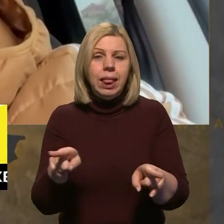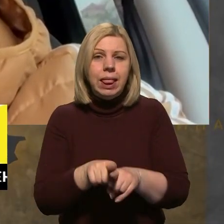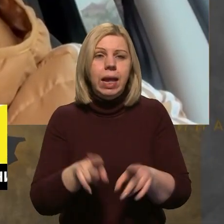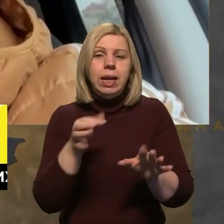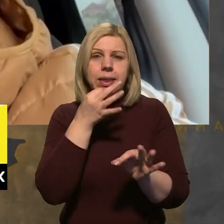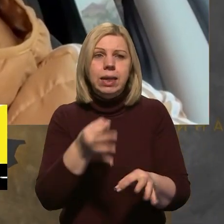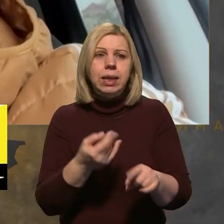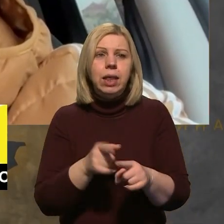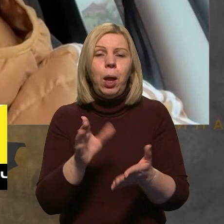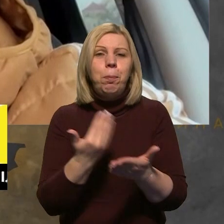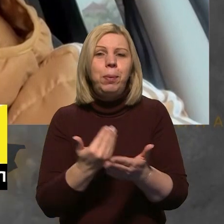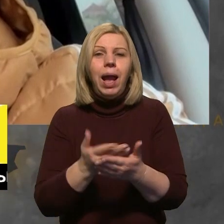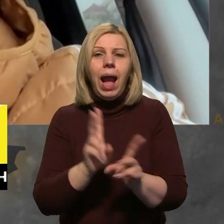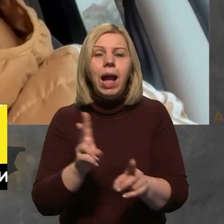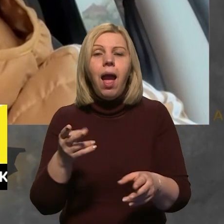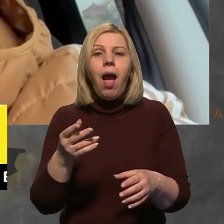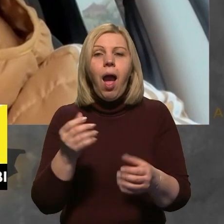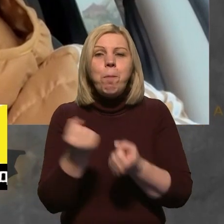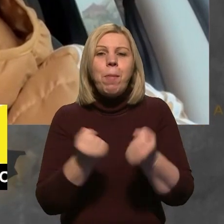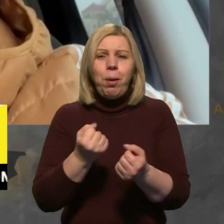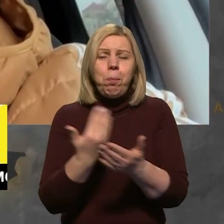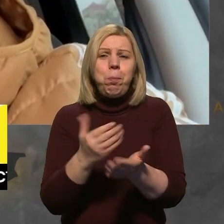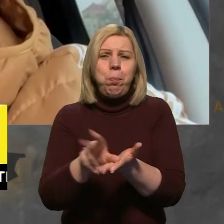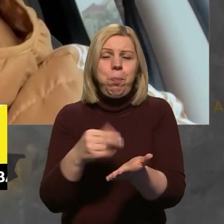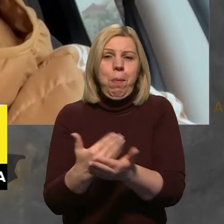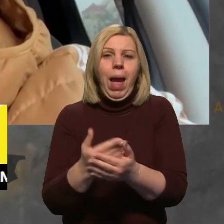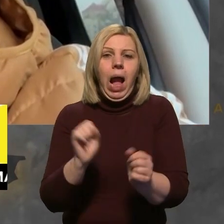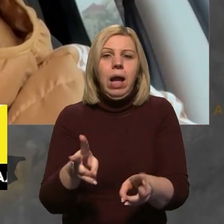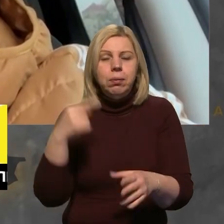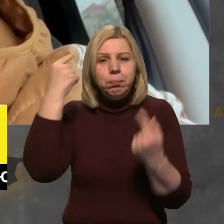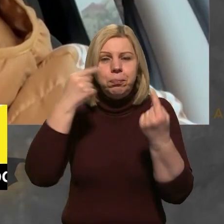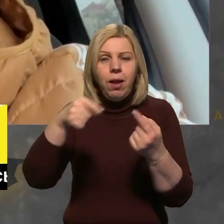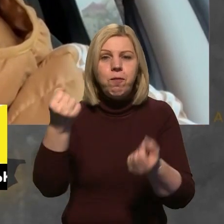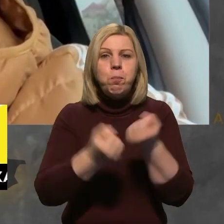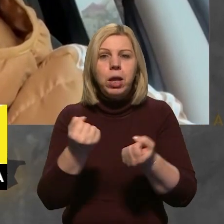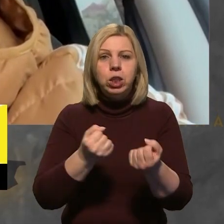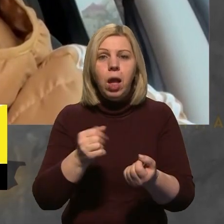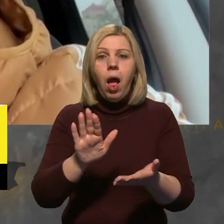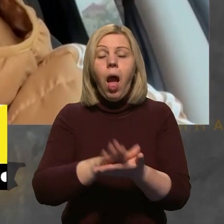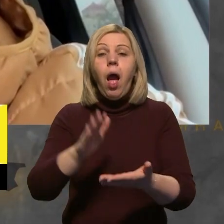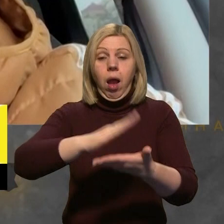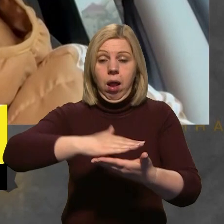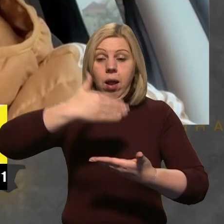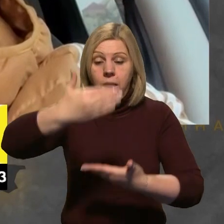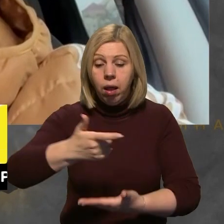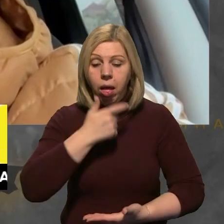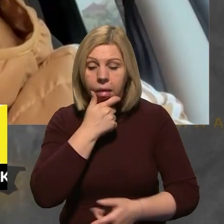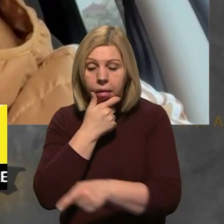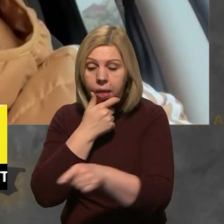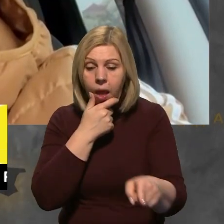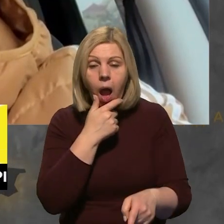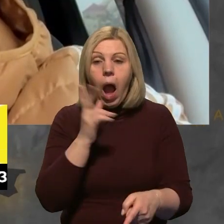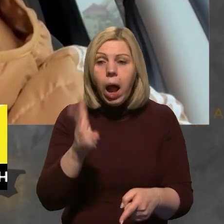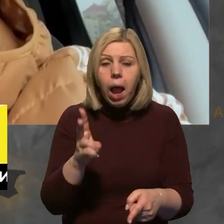сказав у прикладі з автомобілем, подивитися, як це працює, для того, щоб розуміти потім, як це використовувати.